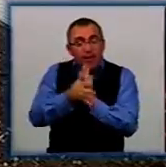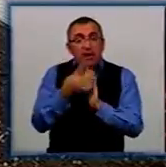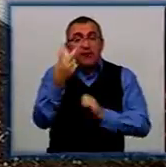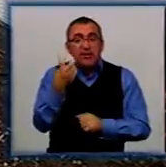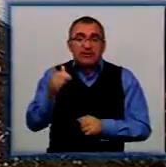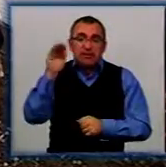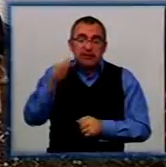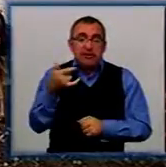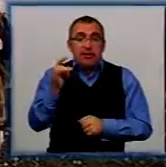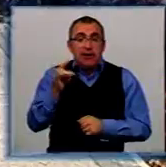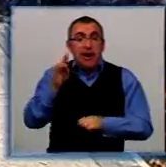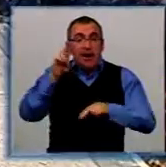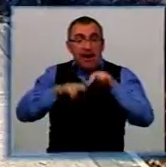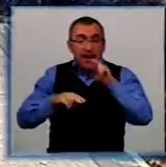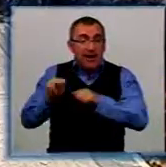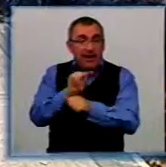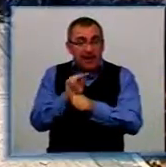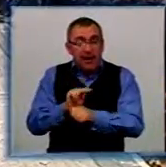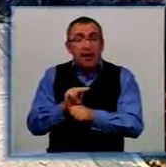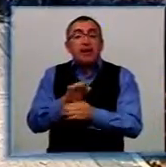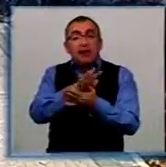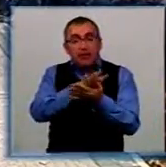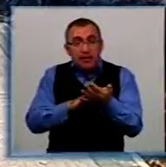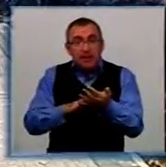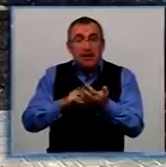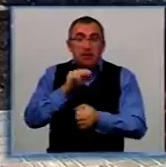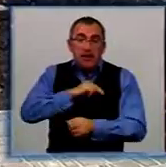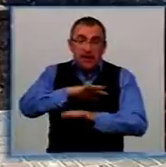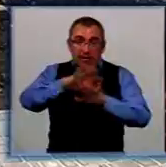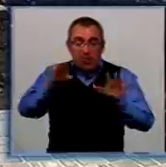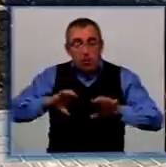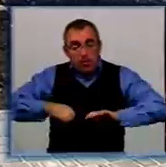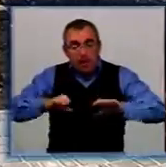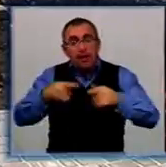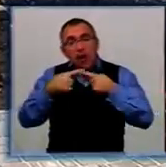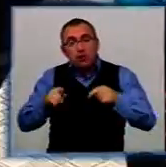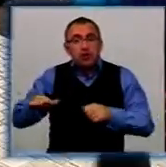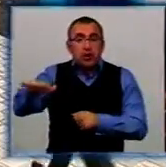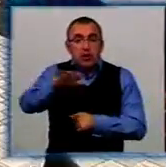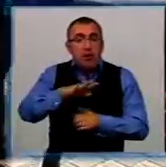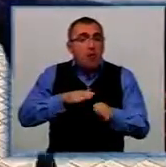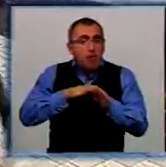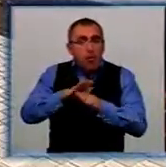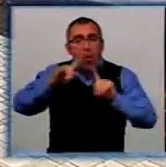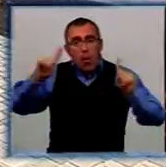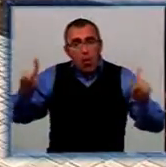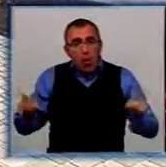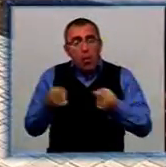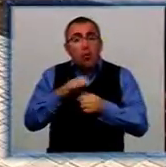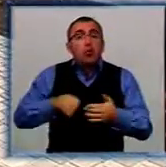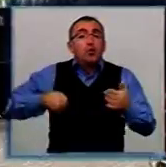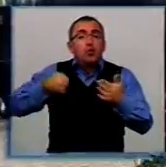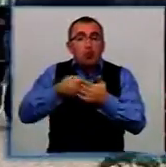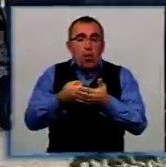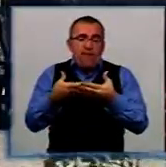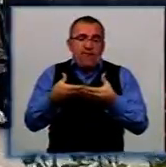тисяч гривень. Нині реконструкція площі триває, за рахунок підприємців укладають плитку на інших ділянках. Повністю уновиту площу планують до весни.